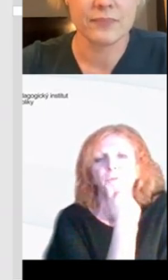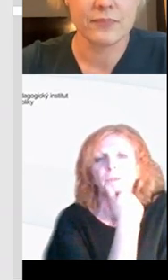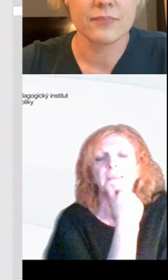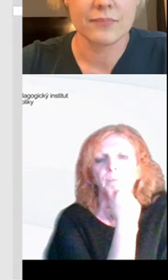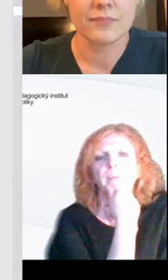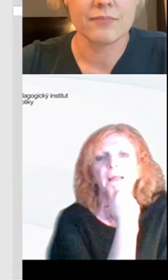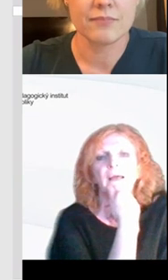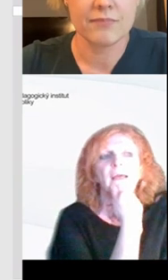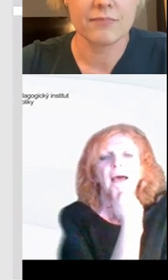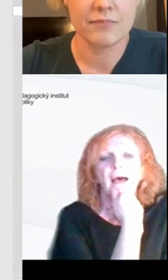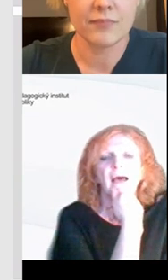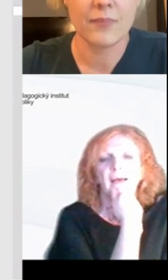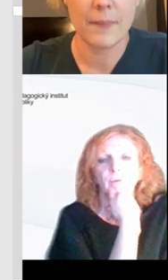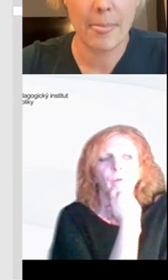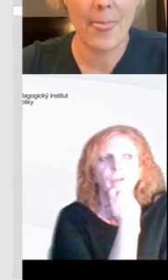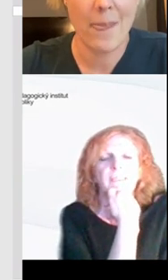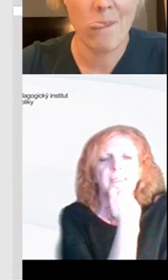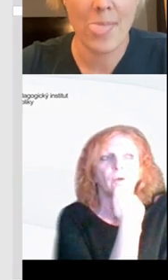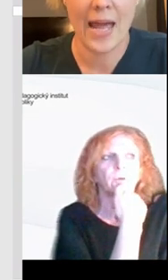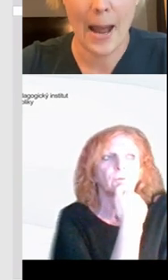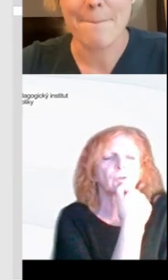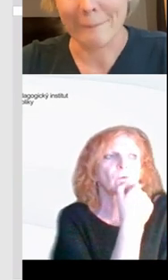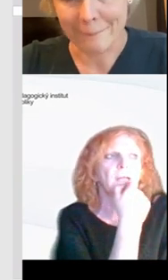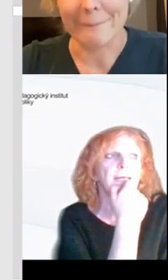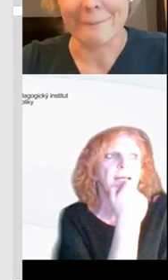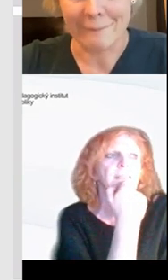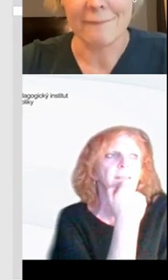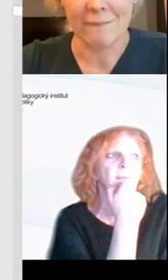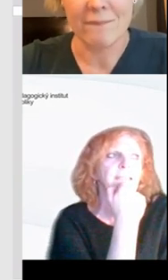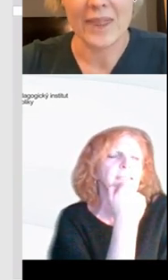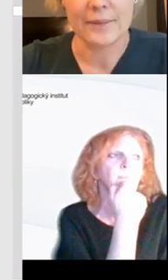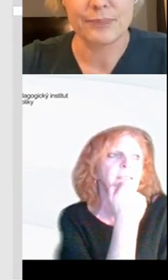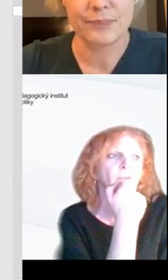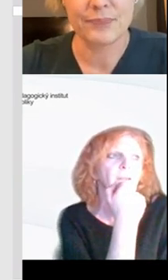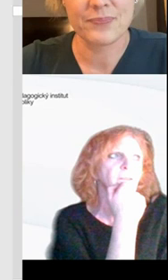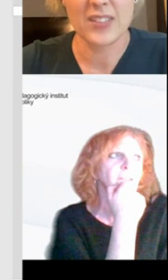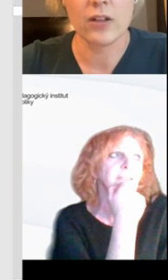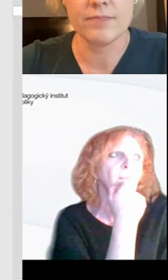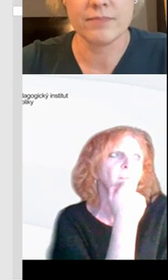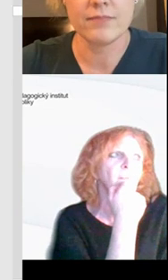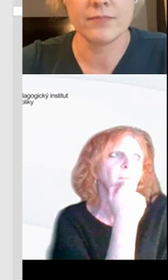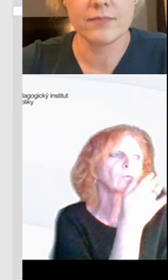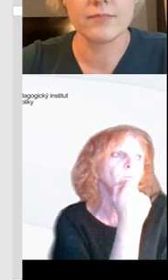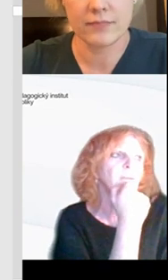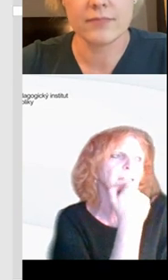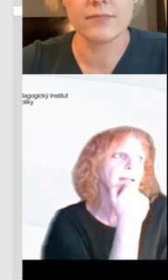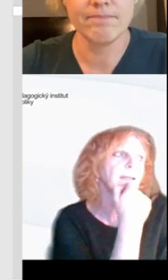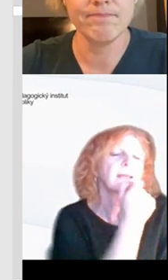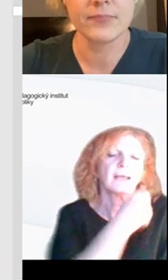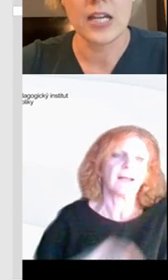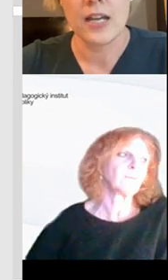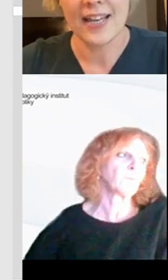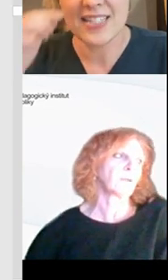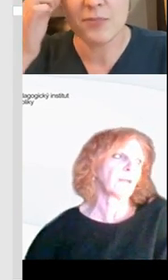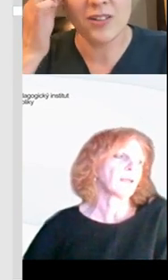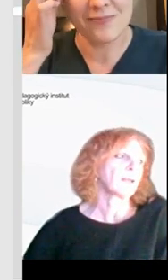nebo třeba i fotit na mobil a uložit si to, protože to ukládání jim asi chybí, že se s tím tak nemůžou k tomu vrátit,